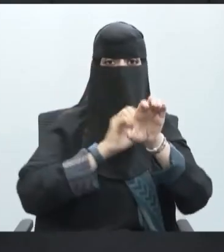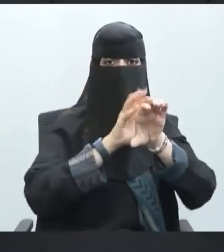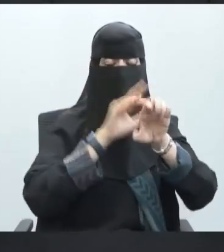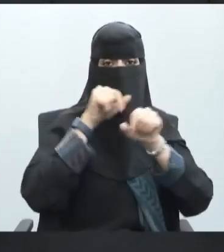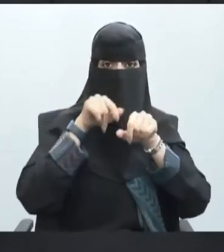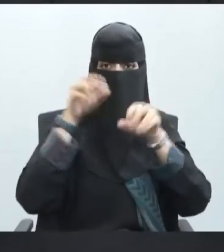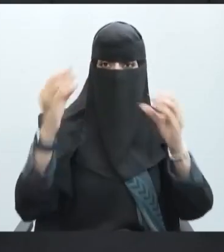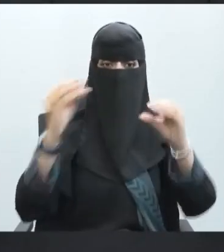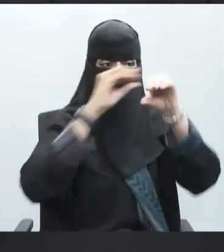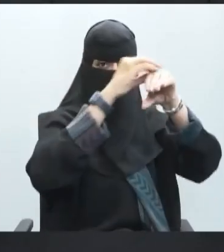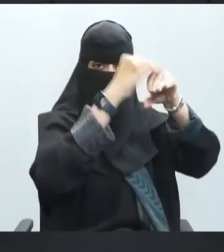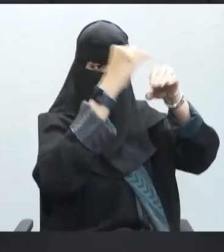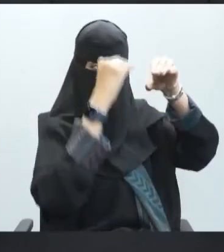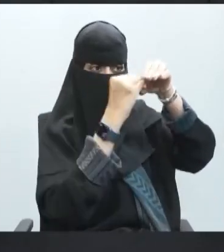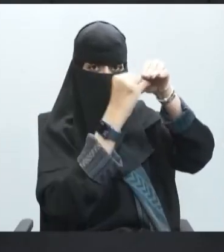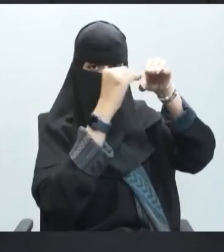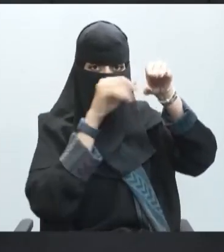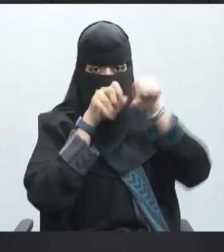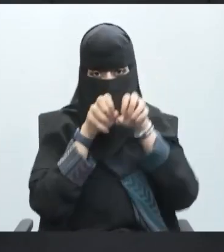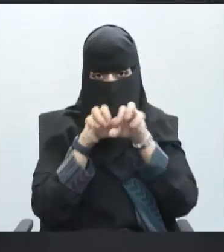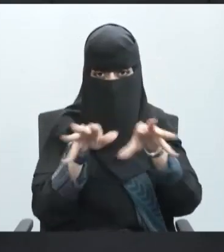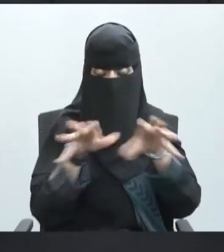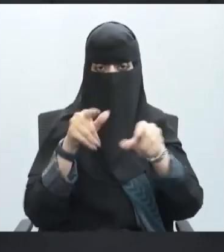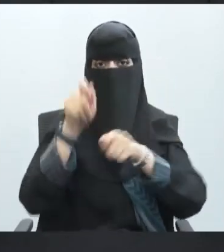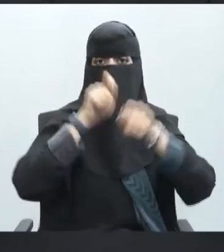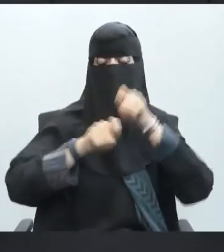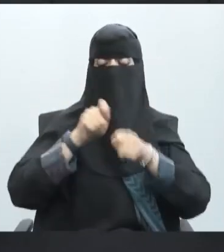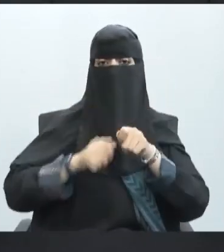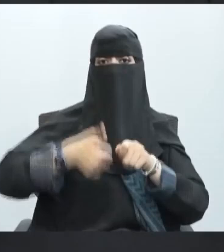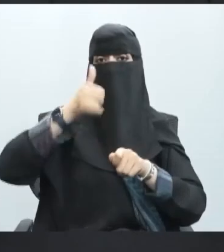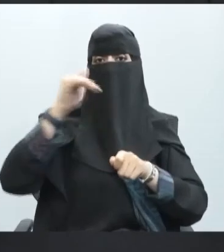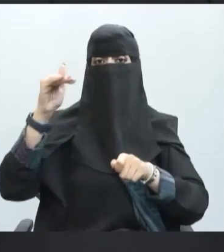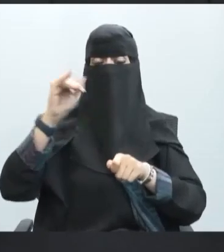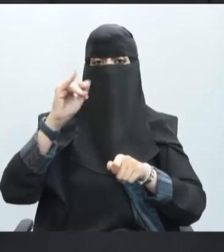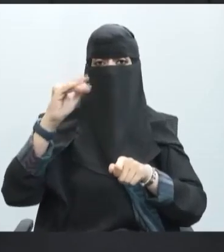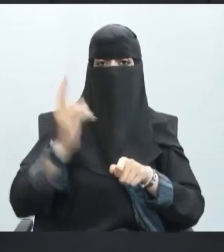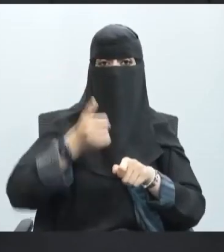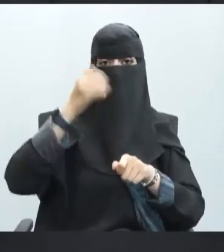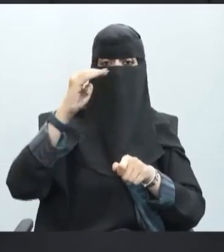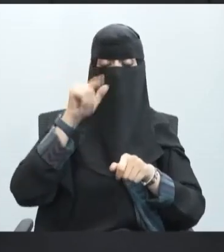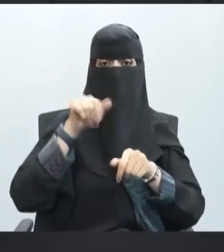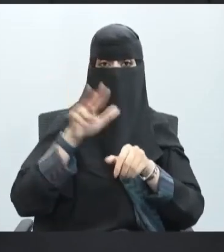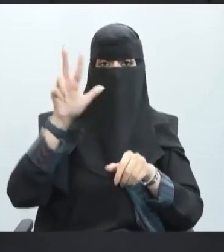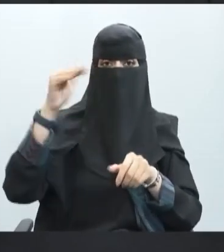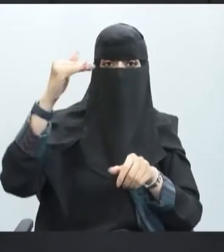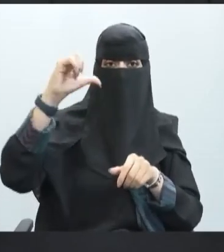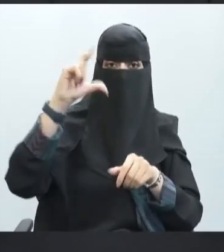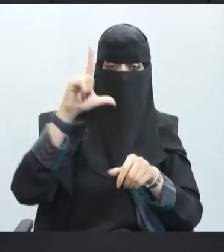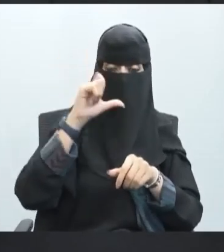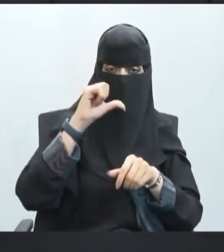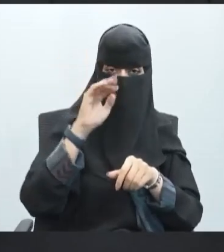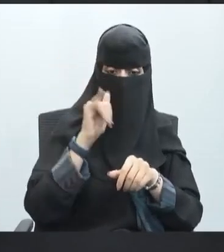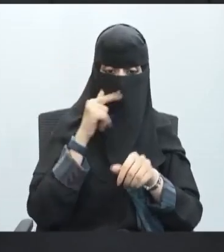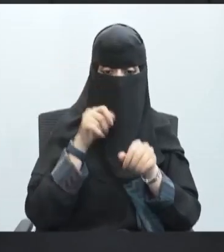بإخراج هذه النواقل العصبية هذه عبر عملية اسمينها عملية الإخراج الخلوي وكأنه جزء زائد داخل هذه